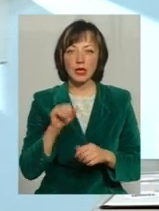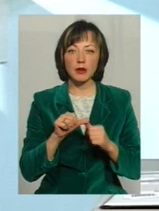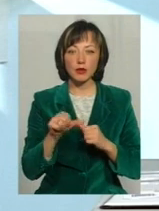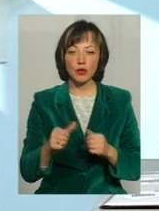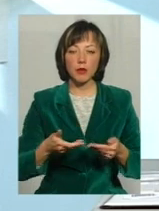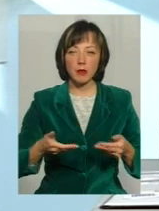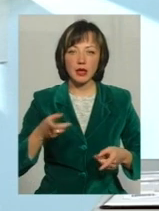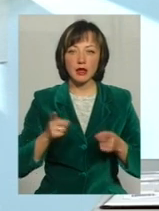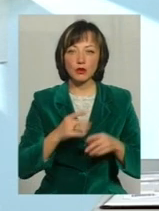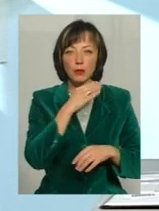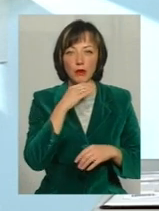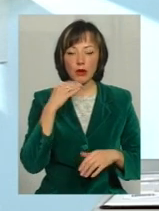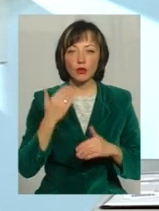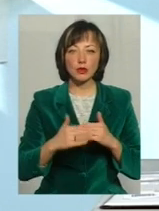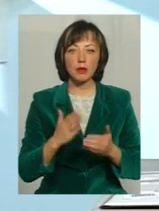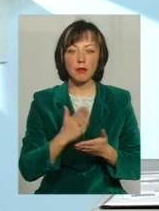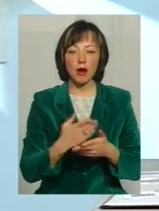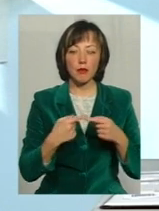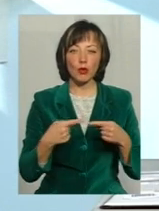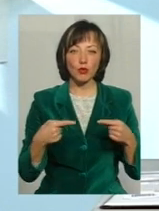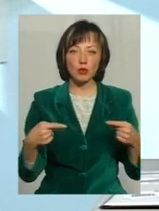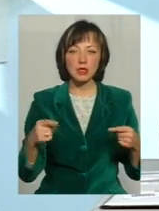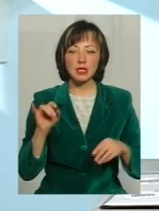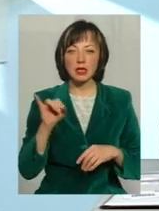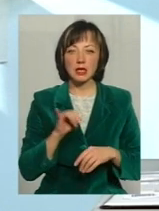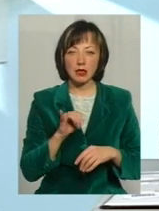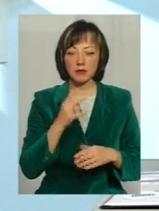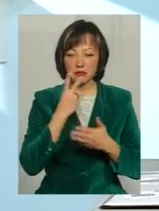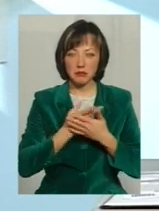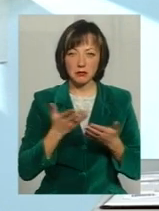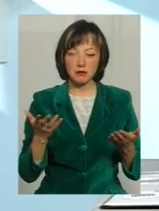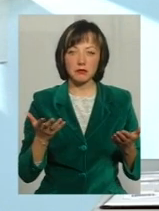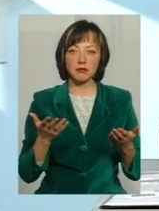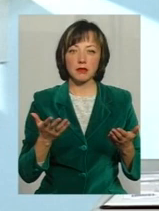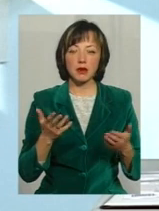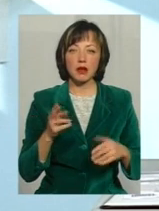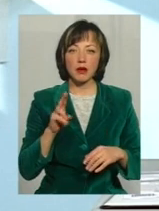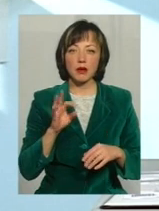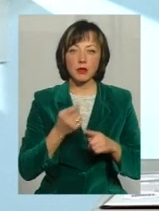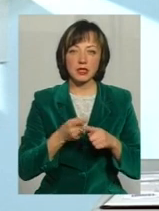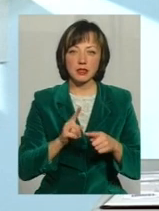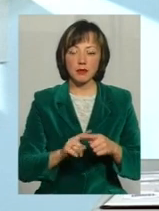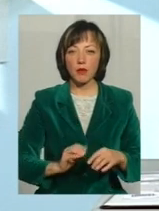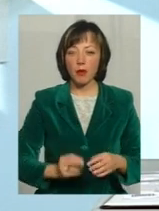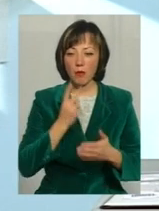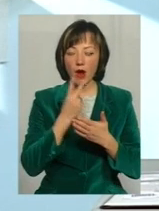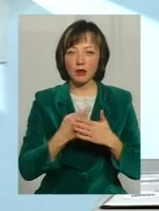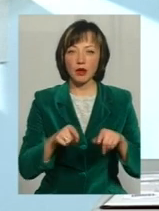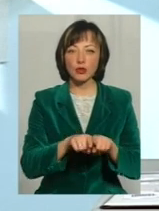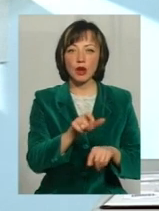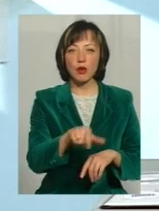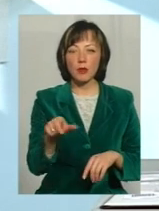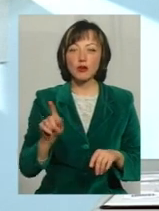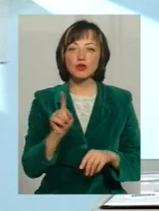ми сьогодні дійсно багато вже маємо продукції І наглядно, і по інформаційній компанії показує також громадянам,